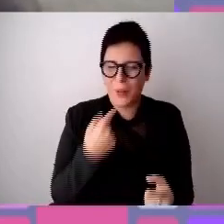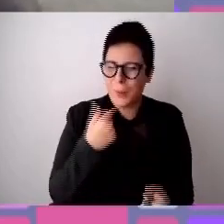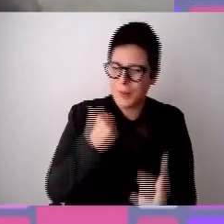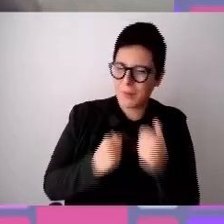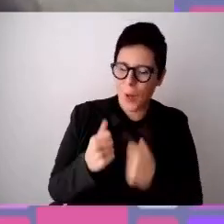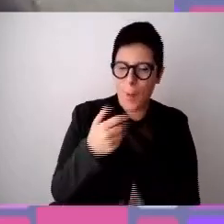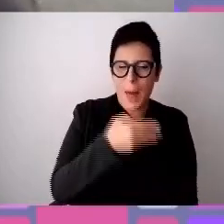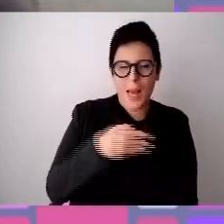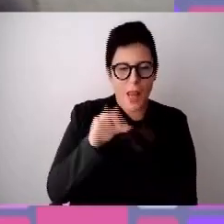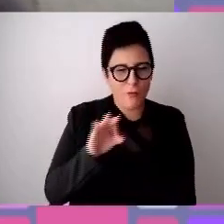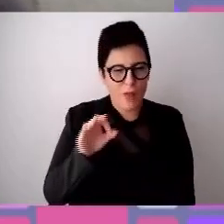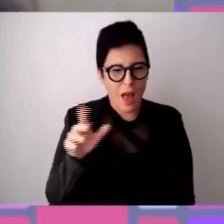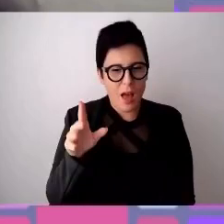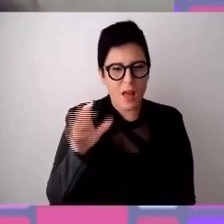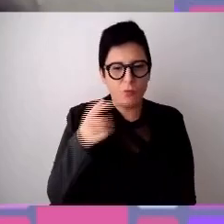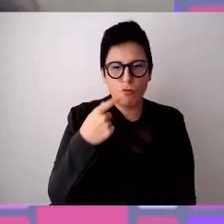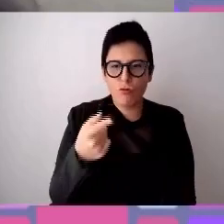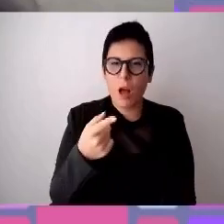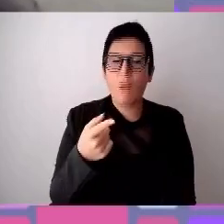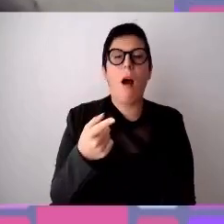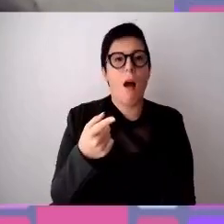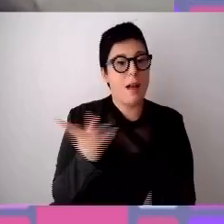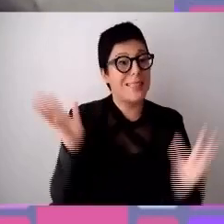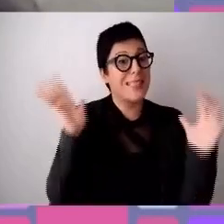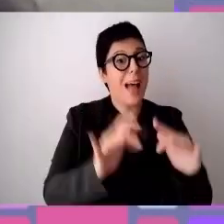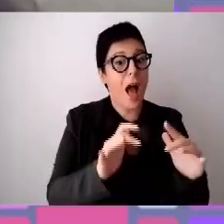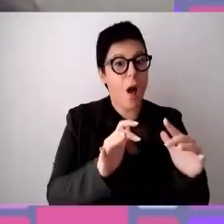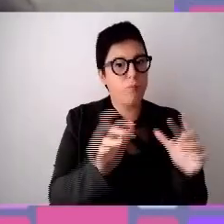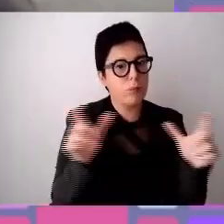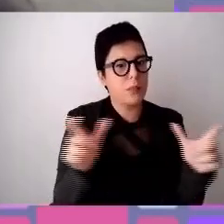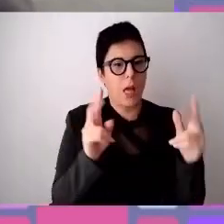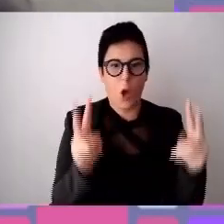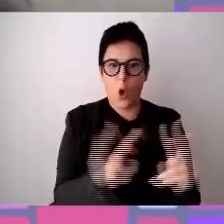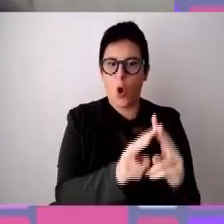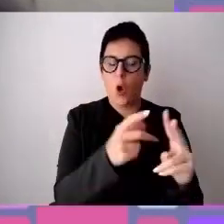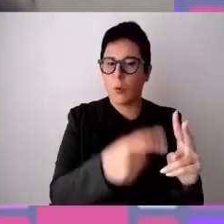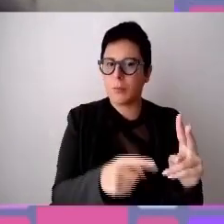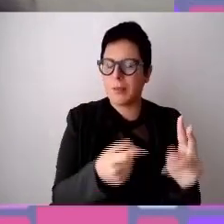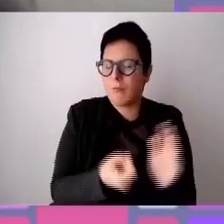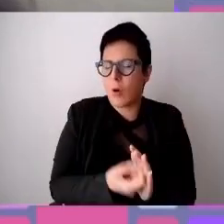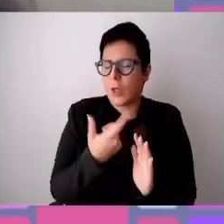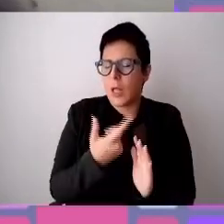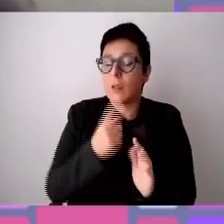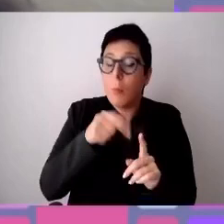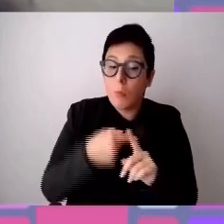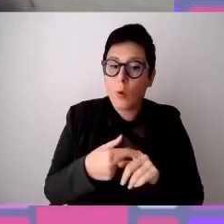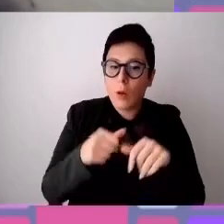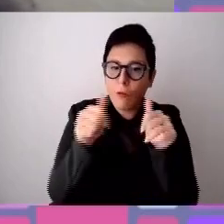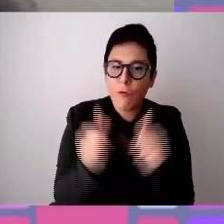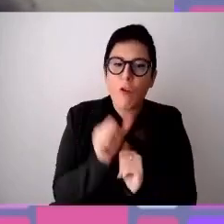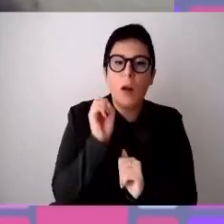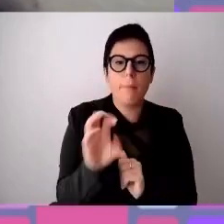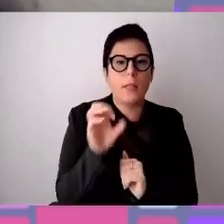Marilena prima accennava, ma che ci porterà anche a fare dei percorsi di formazione, perché la formazione è lo strumento di